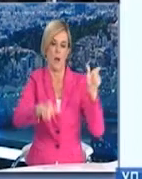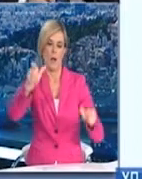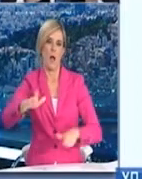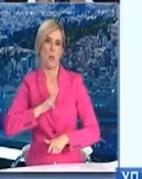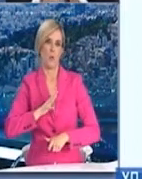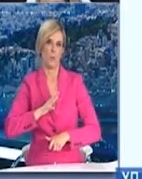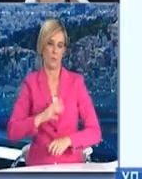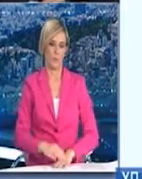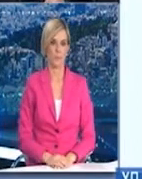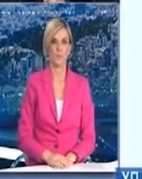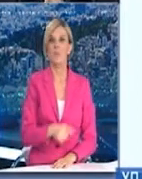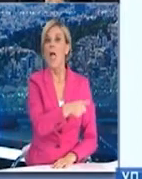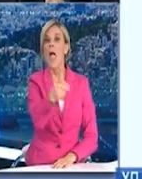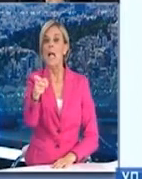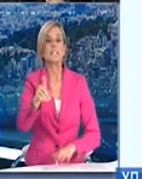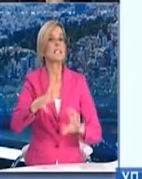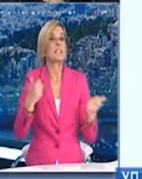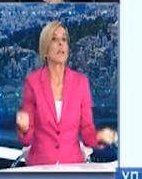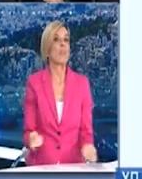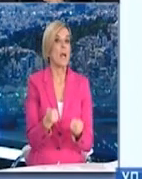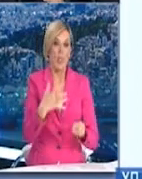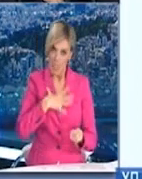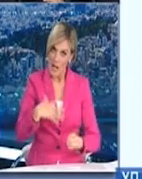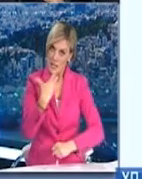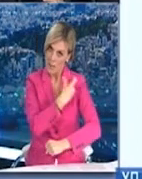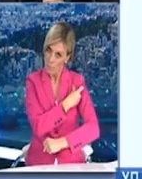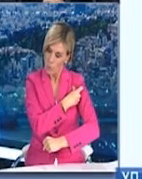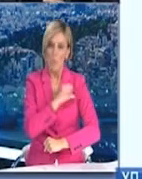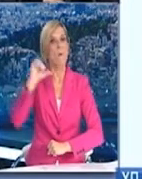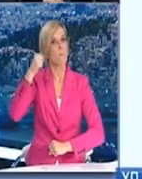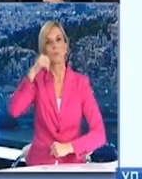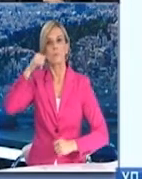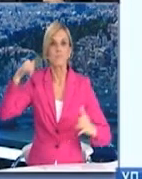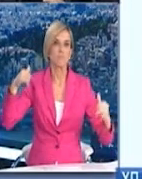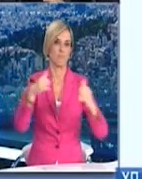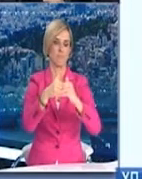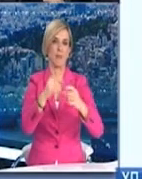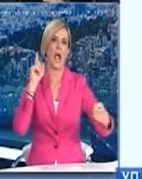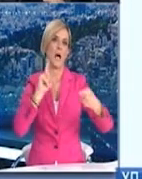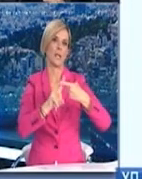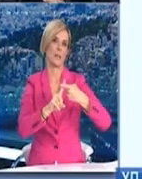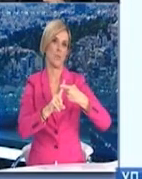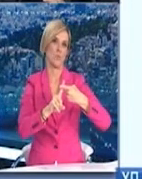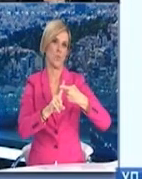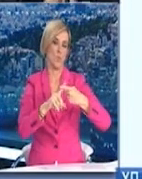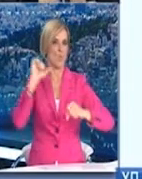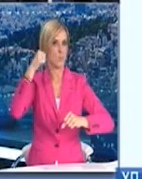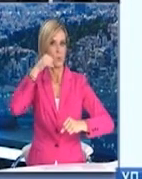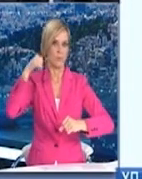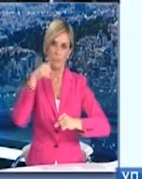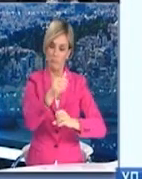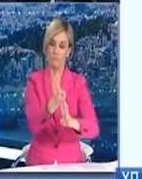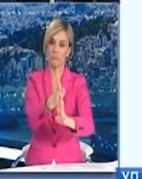Τώρα, τι πρέπει να κάνει ο πολίτης, ο συμπολίτης μας λοιπόν θα μπορεί να κλείσει ραντεβού, ο εμβολιαστούμες θα γίνεται με ραντεβού, θα επικρατήσει